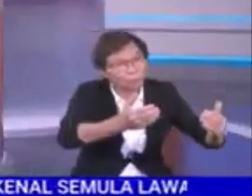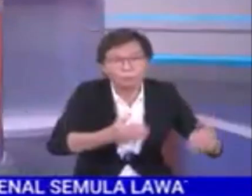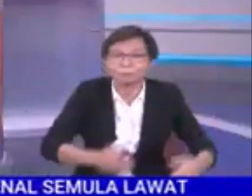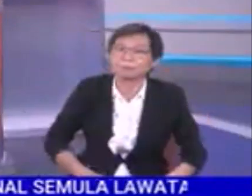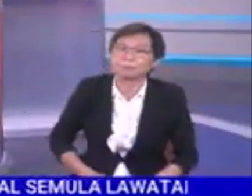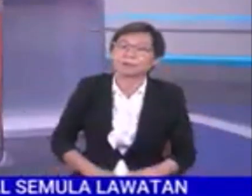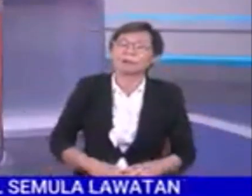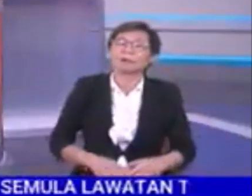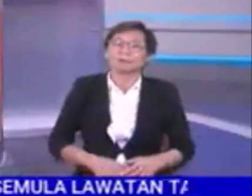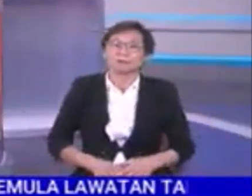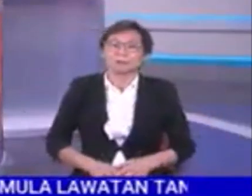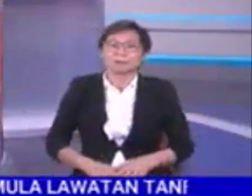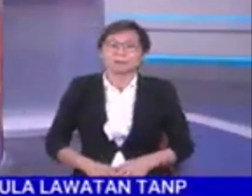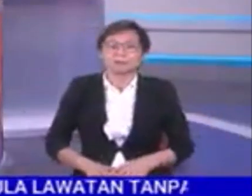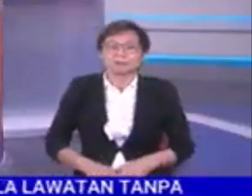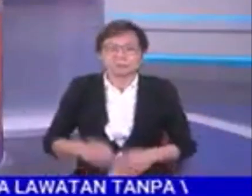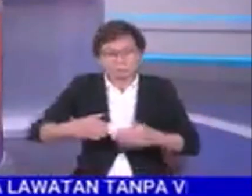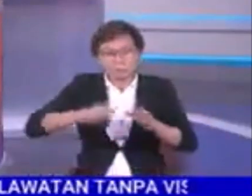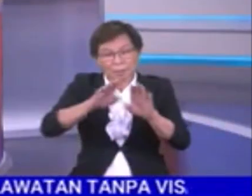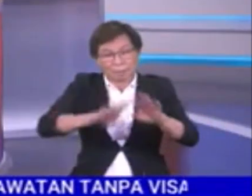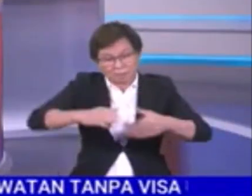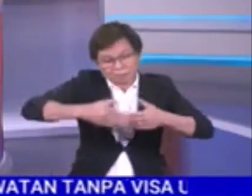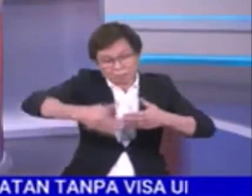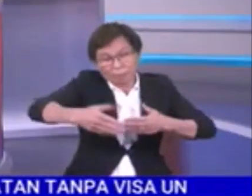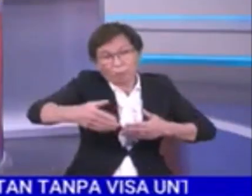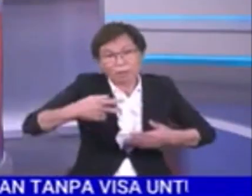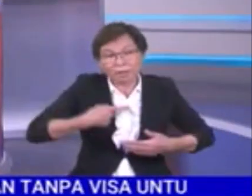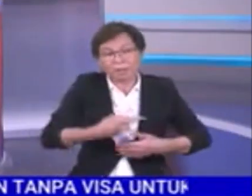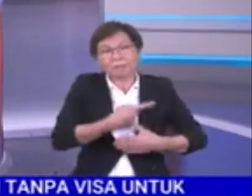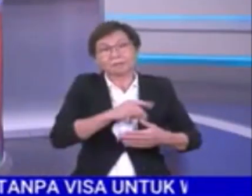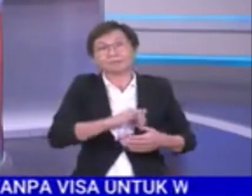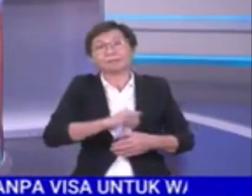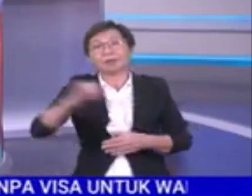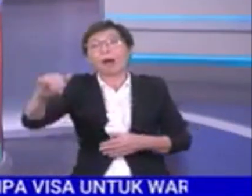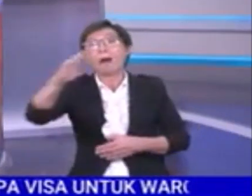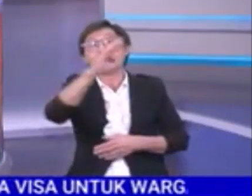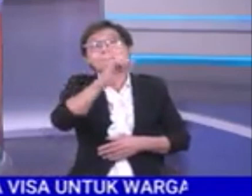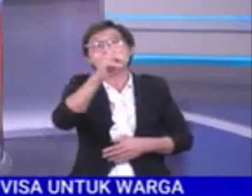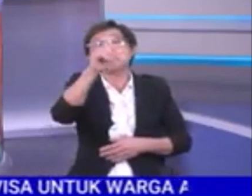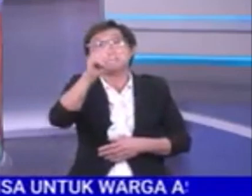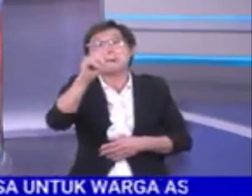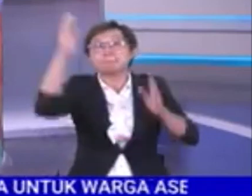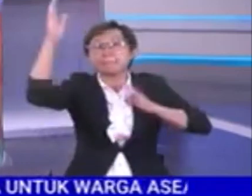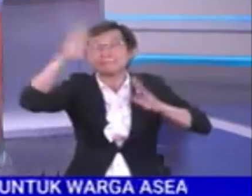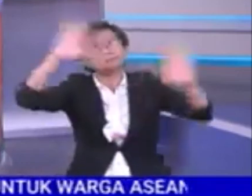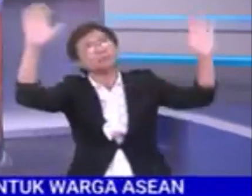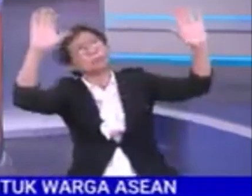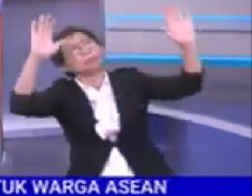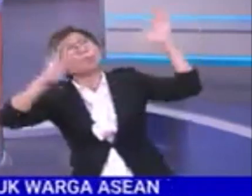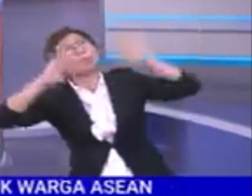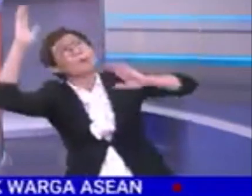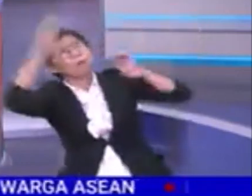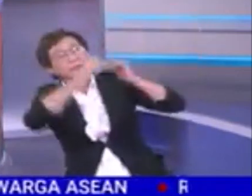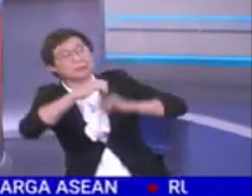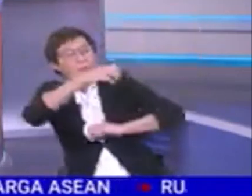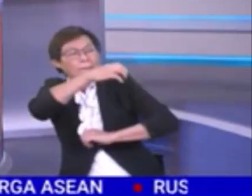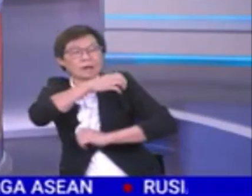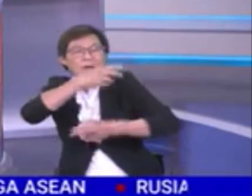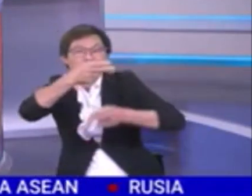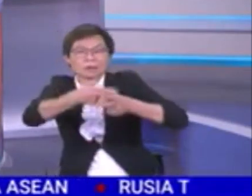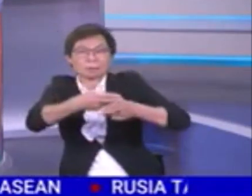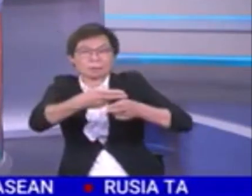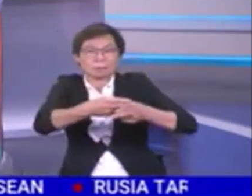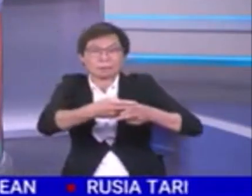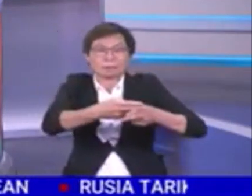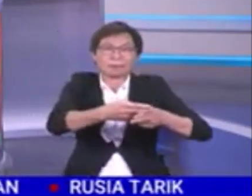Baik, sebelum ke perkembangan berita selanjutnya, kita ke MED Malaysia untuk mengikuti cuaca semasa tanah air bersama-sama pegawainya